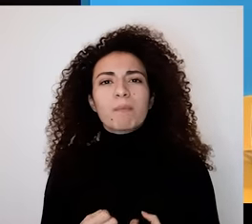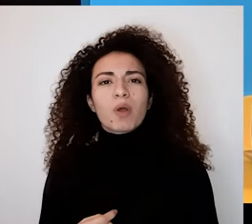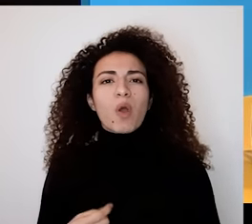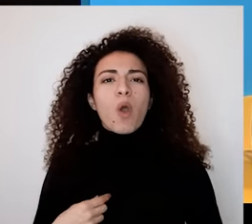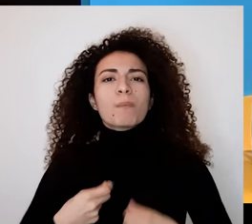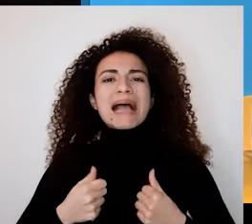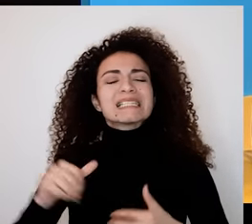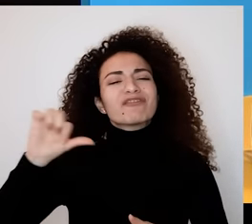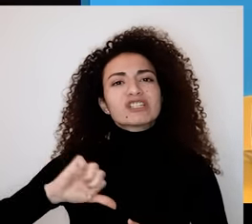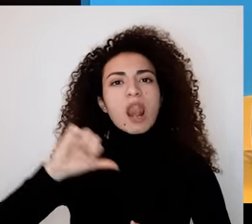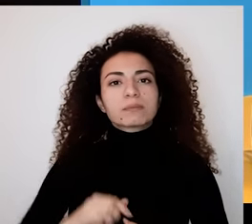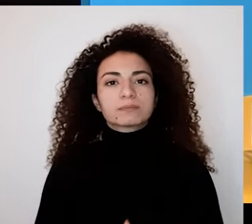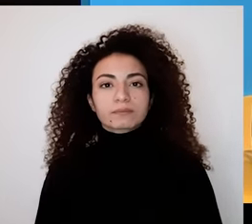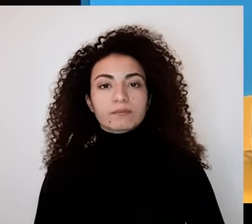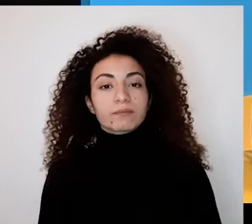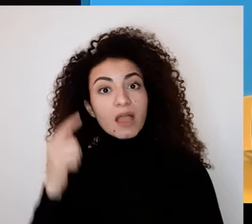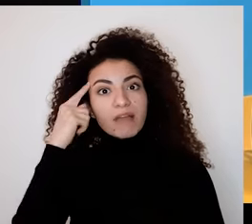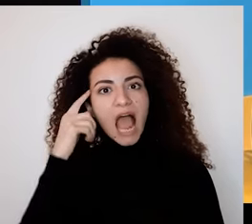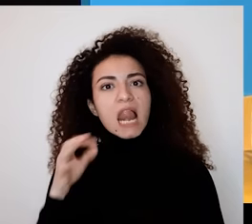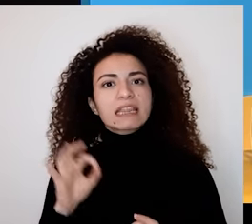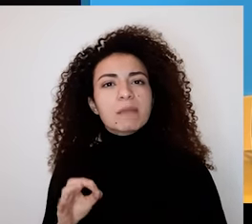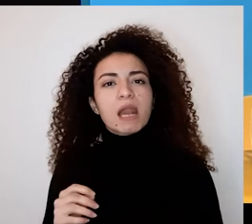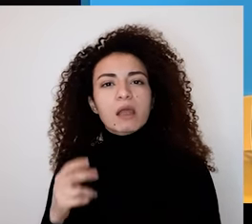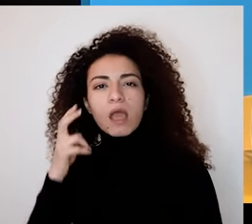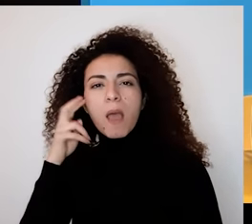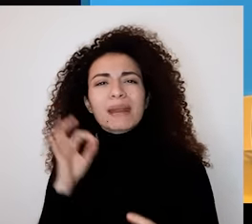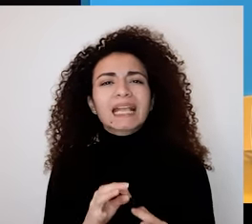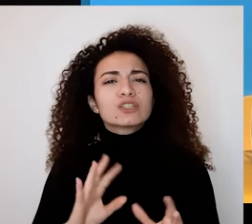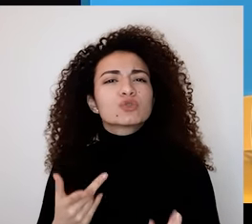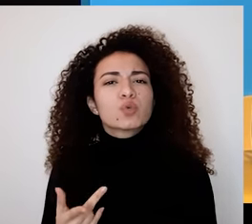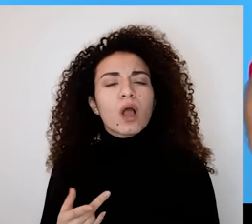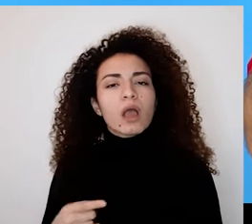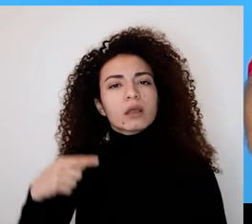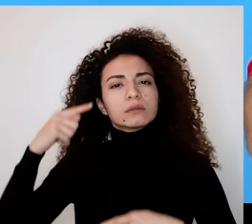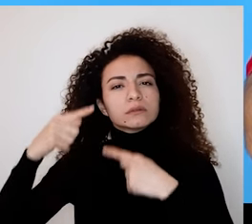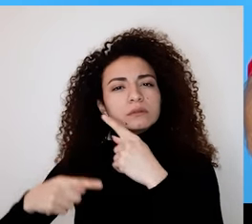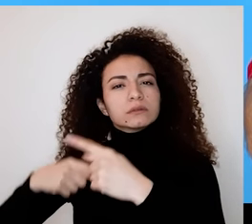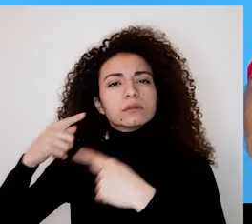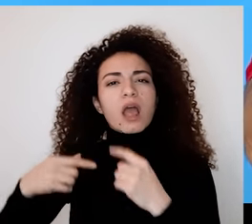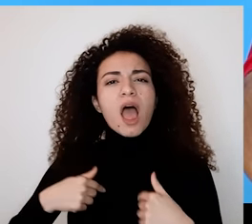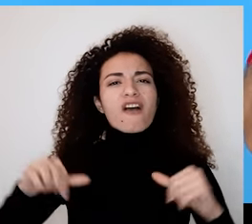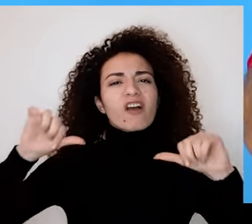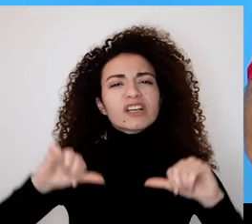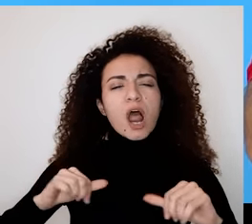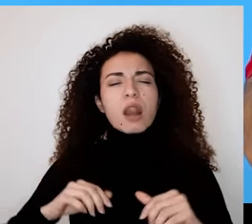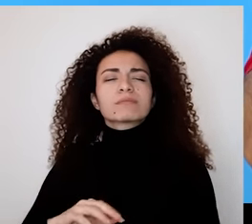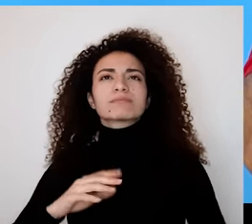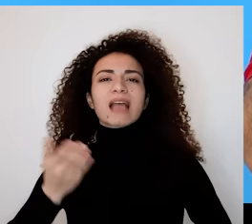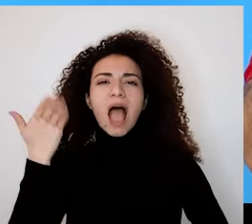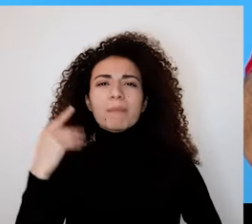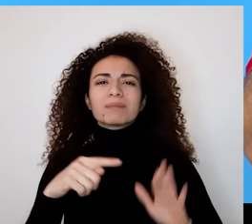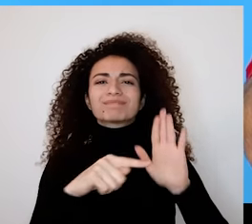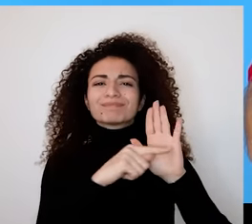بعلاج تكرار الدائم للأفكار السلبية التي هي أحد عوارض الاكتئاب حيث العقل بيكرر إلى ما لنهاية